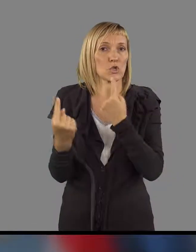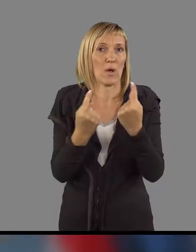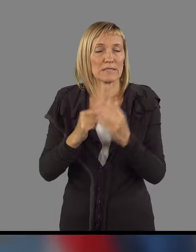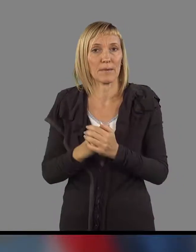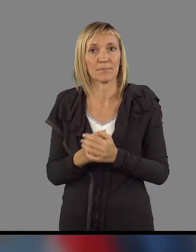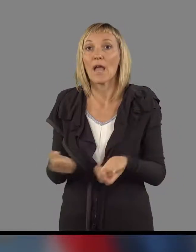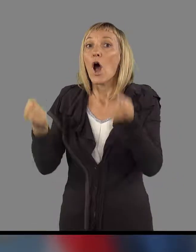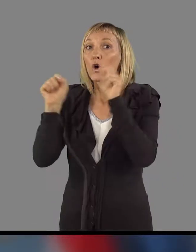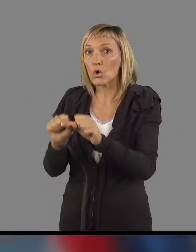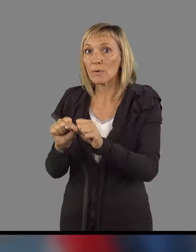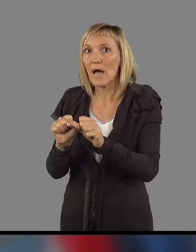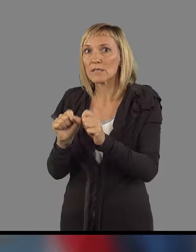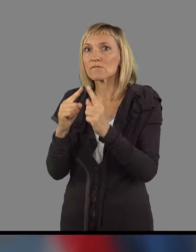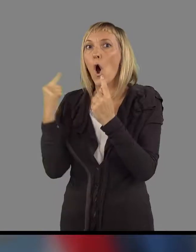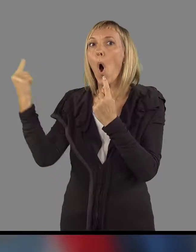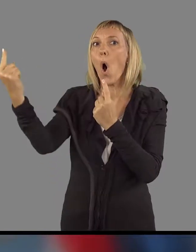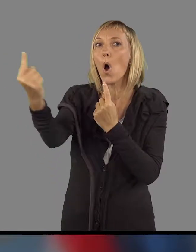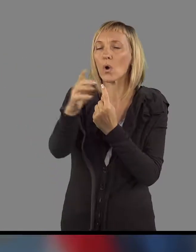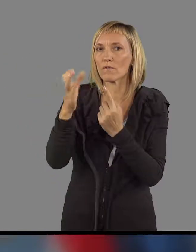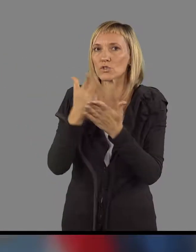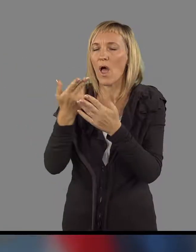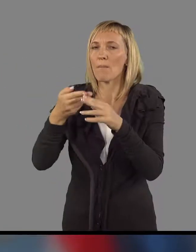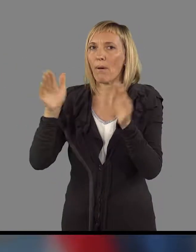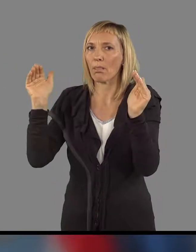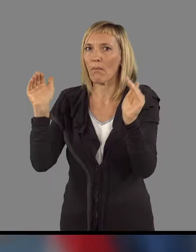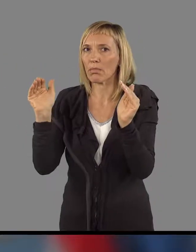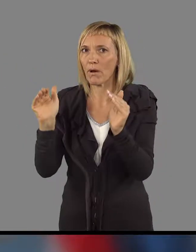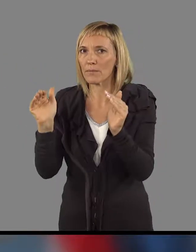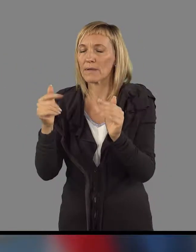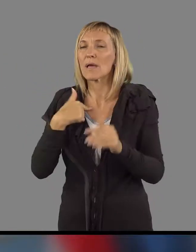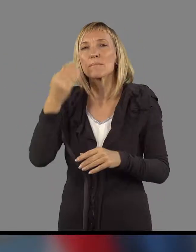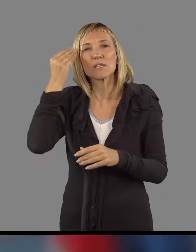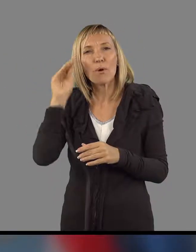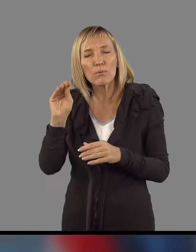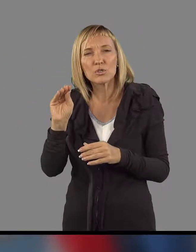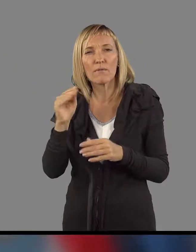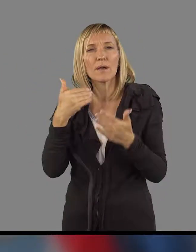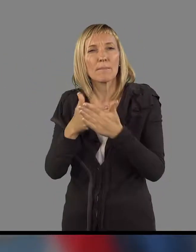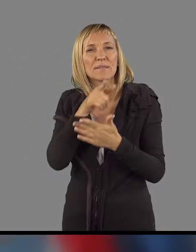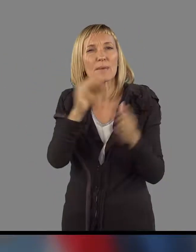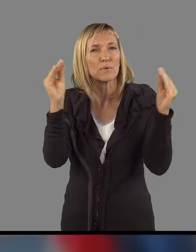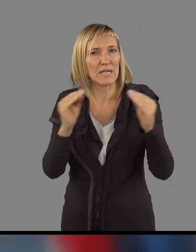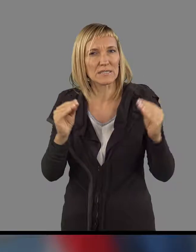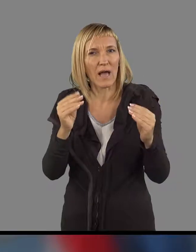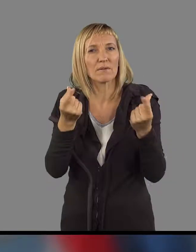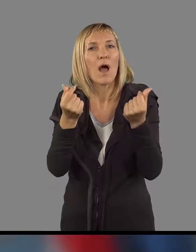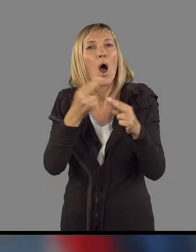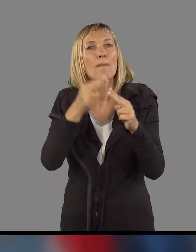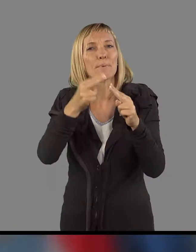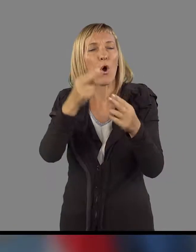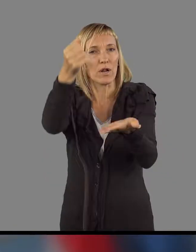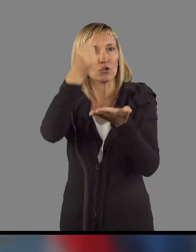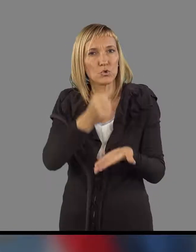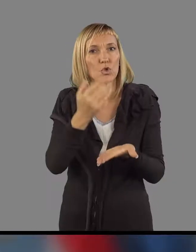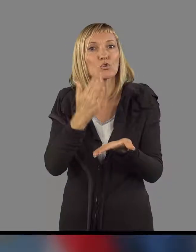Gospodarstvo okrog nas se uhlaja, mi smo upoštevali pri sestavljanju proračunov, zadno, to je